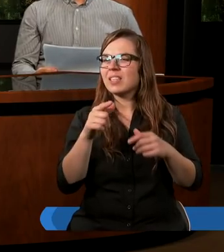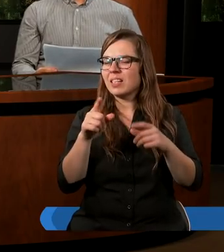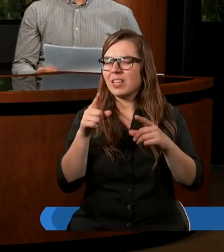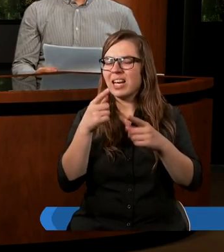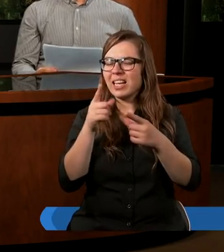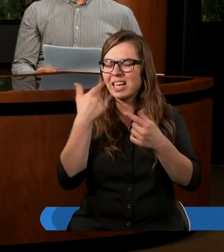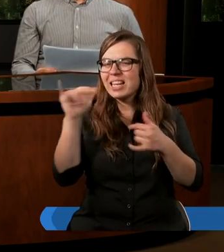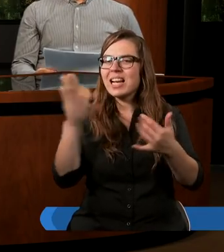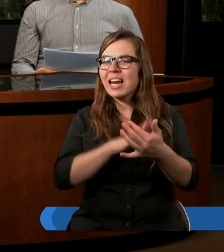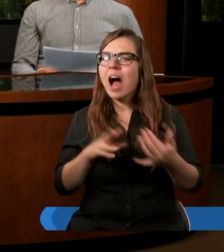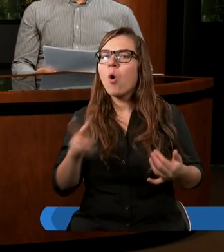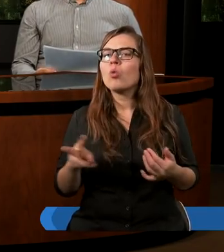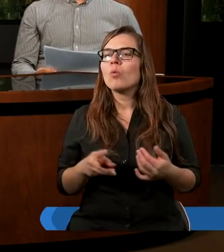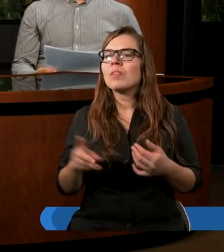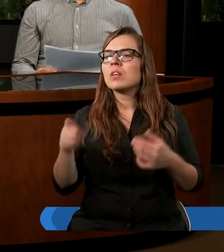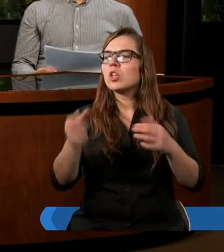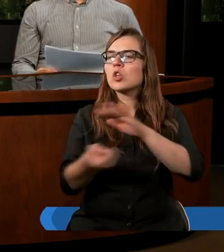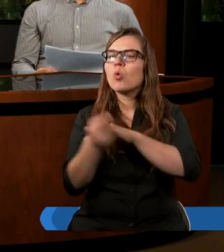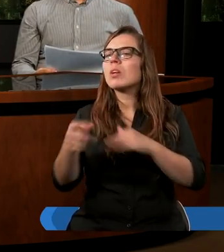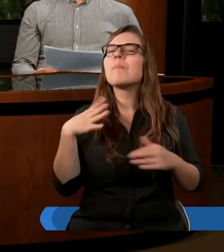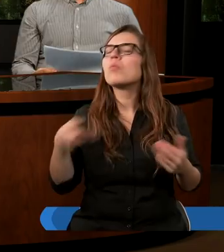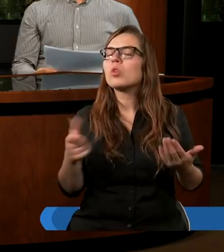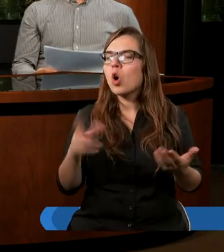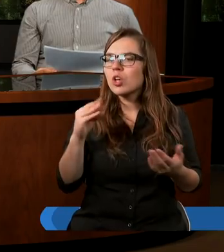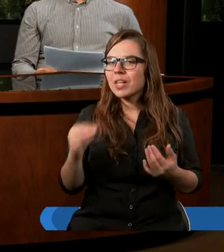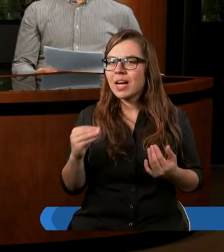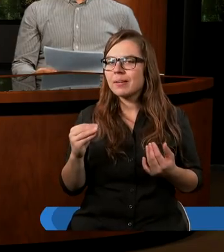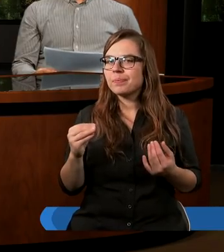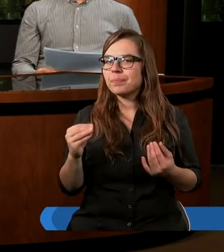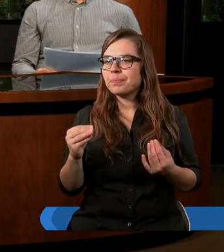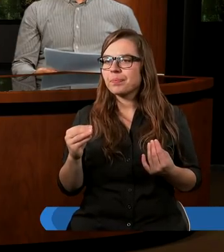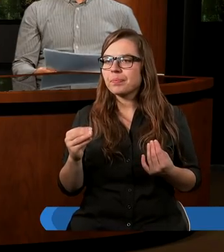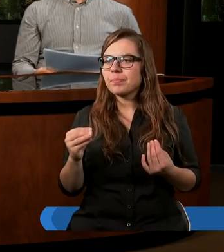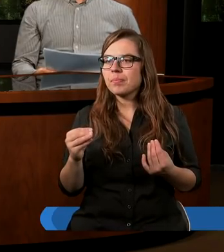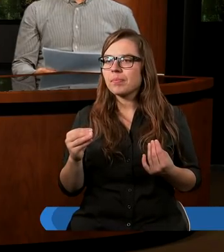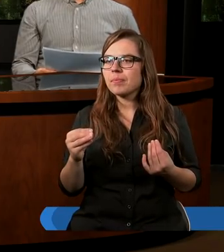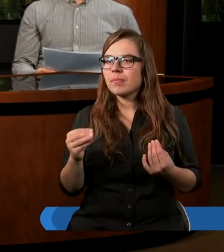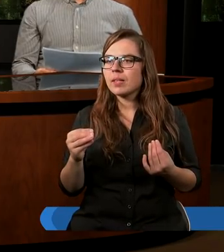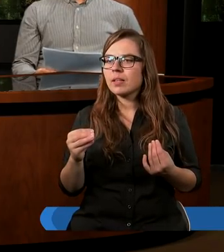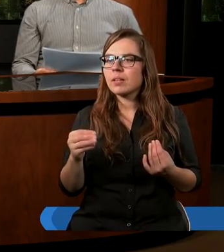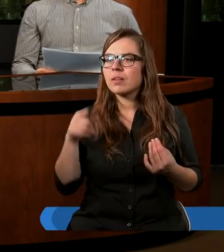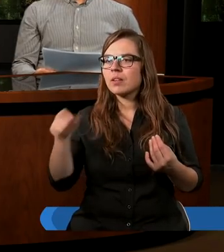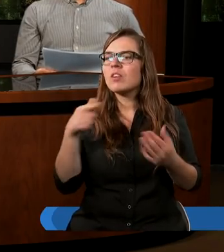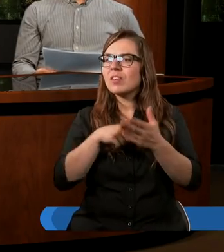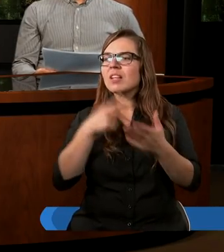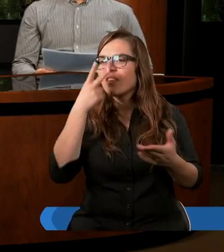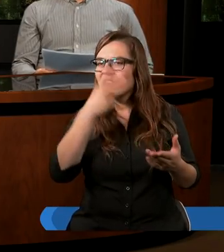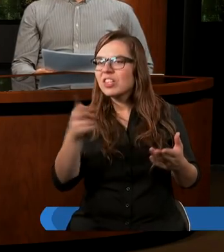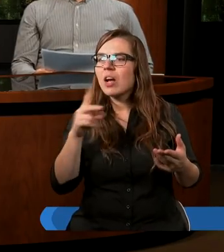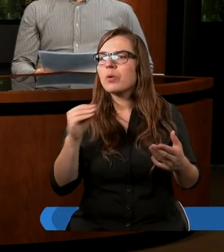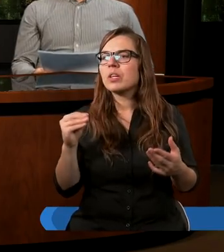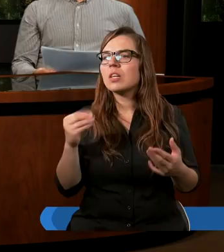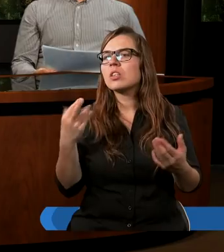innych narodów. I skutkiem było to, że inne okoliczne narody widziały, że